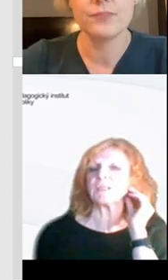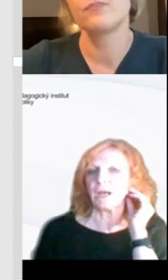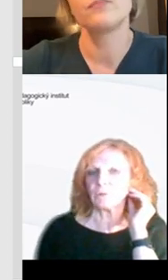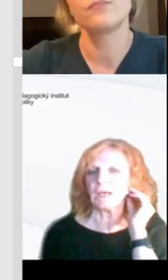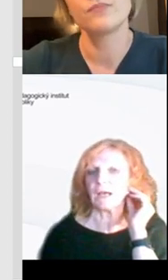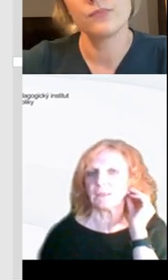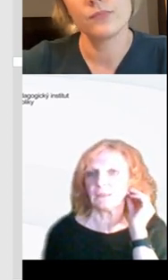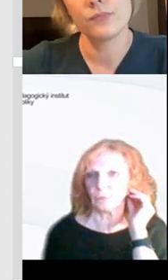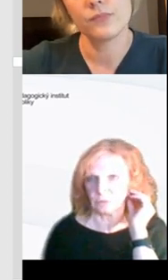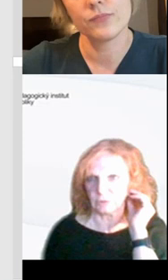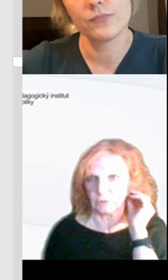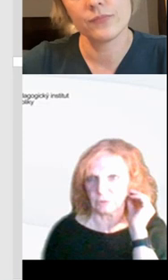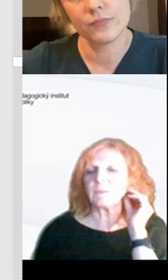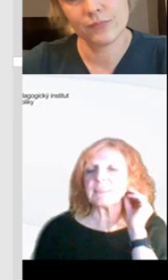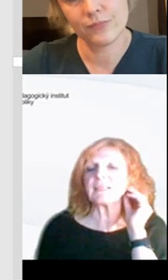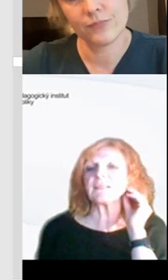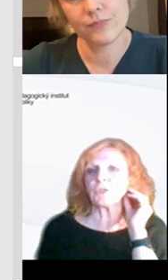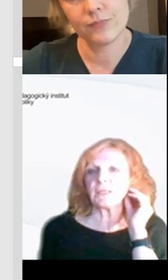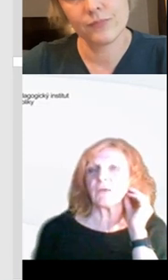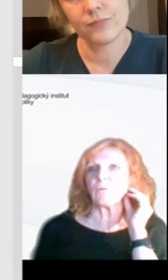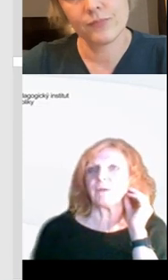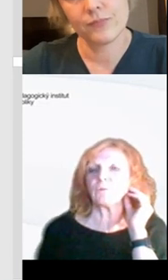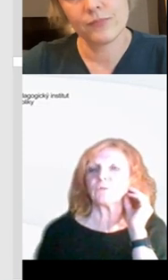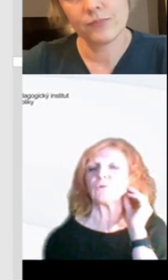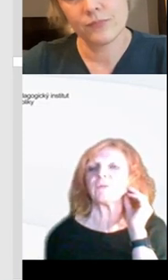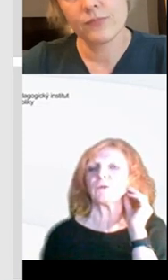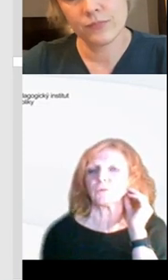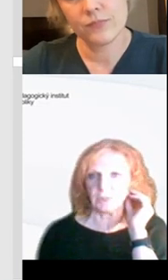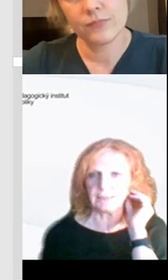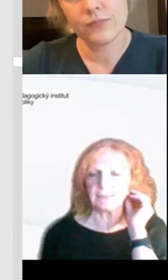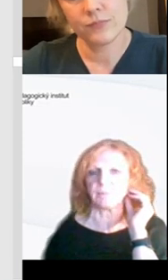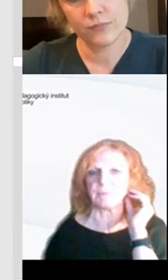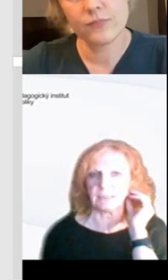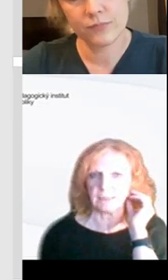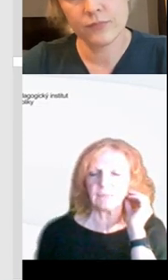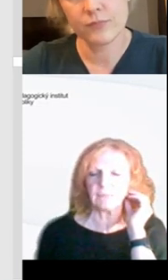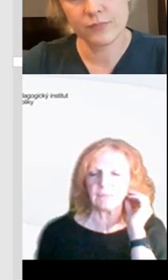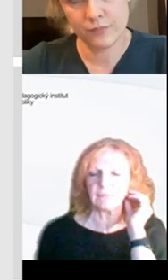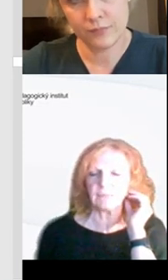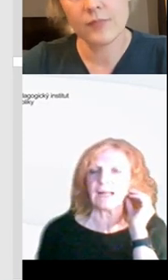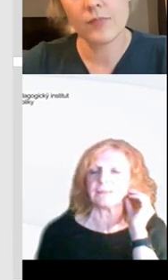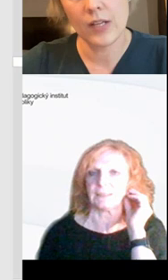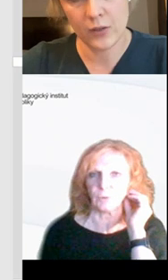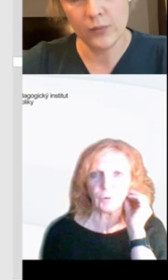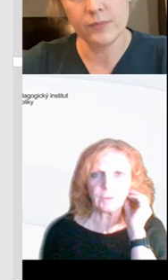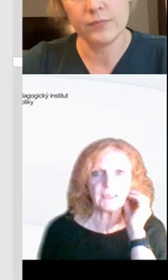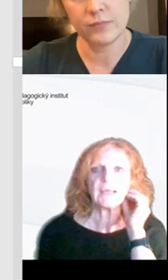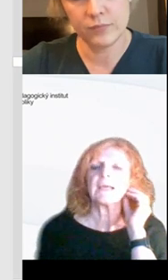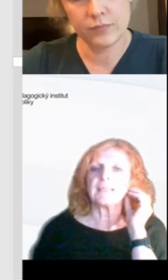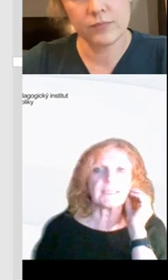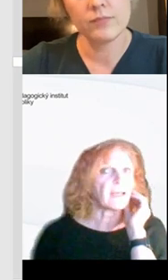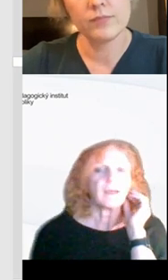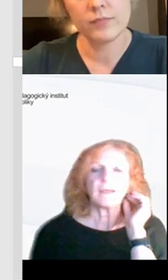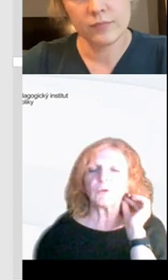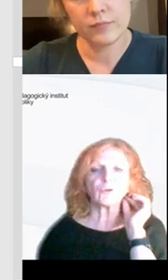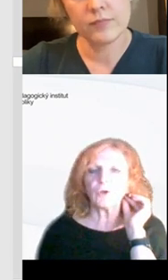mají k tomu začátku nějaký dotaz. My jsme se teď soustředili opravdu na tu dovednost čtení, psání s využitím digitálních technologií.